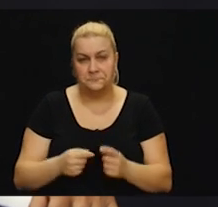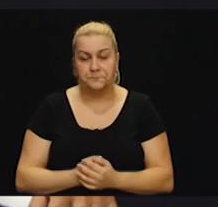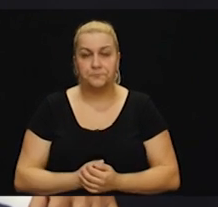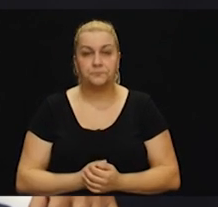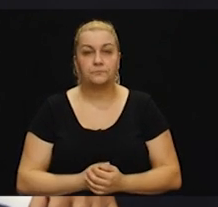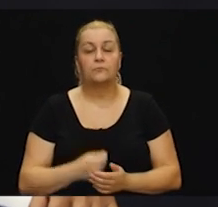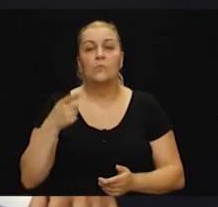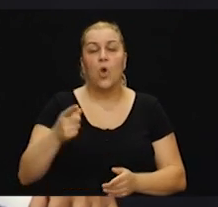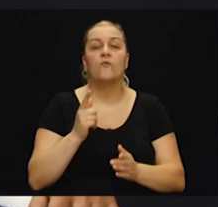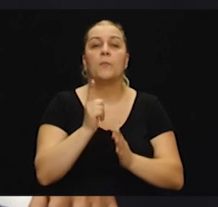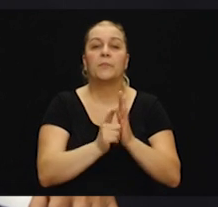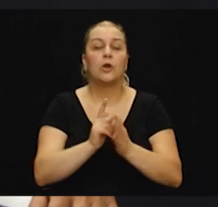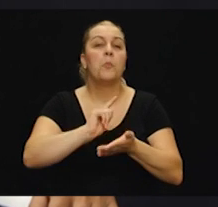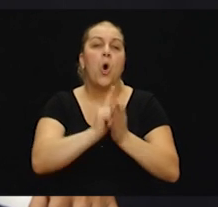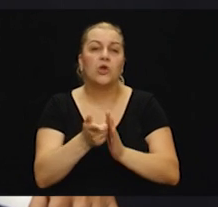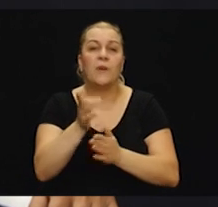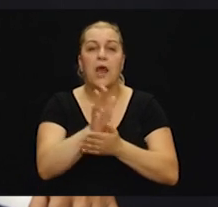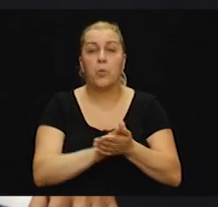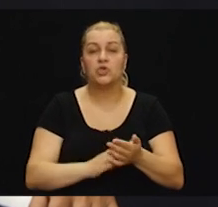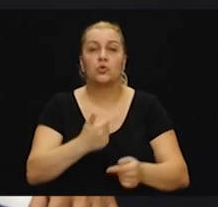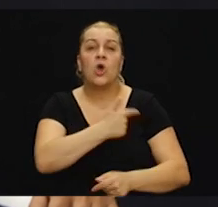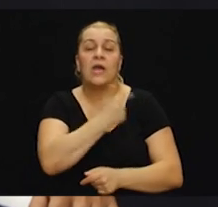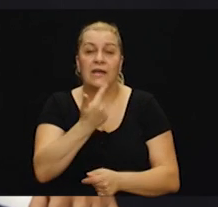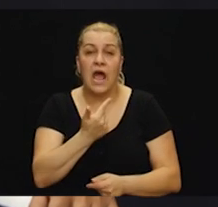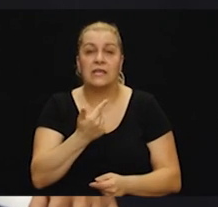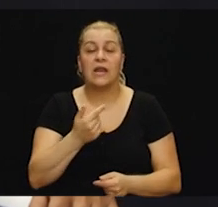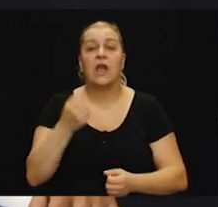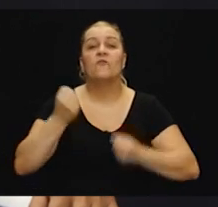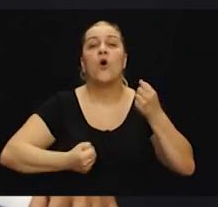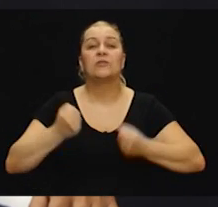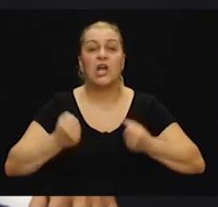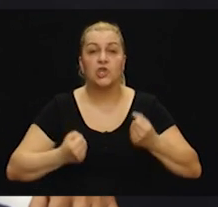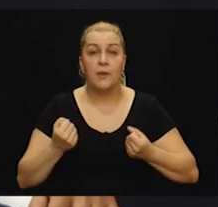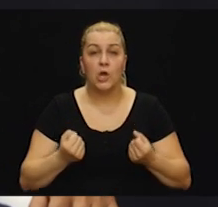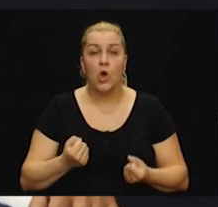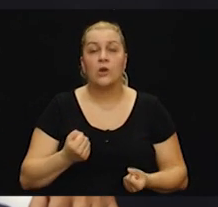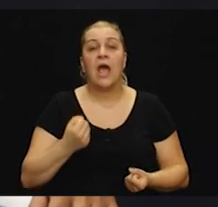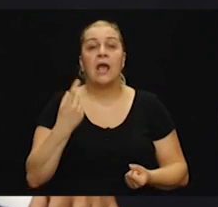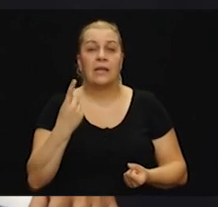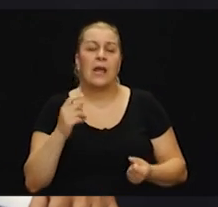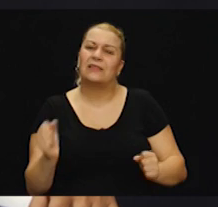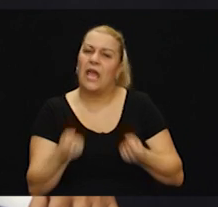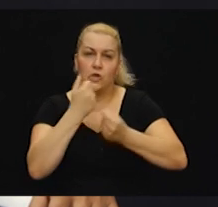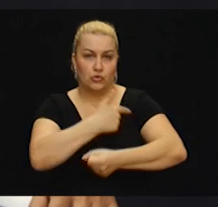priliku on je odmah na početku ranjen i naš prvi vozač kamiona, Ilija Volarević. Teško, isto u ruku.